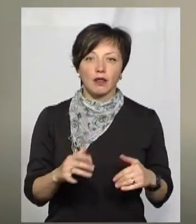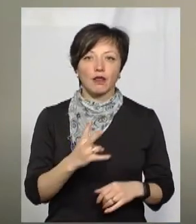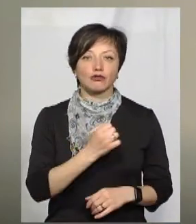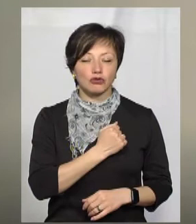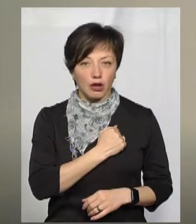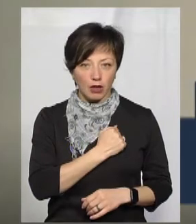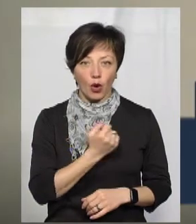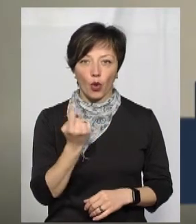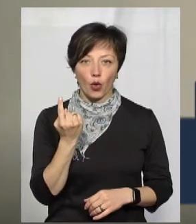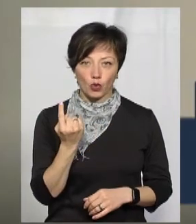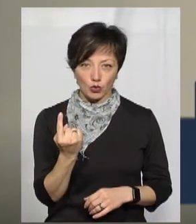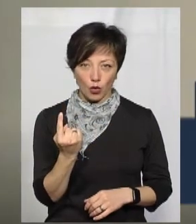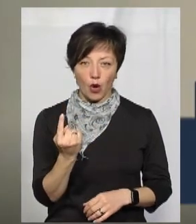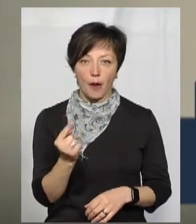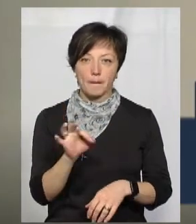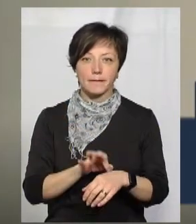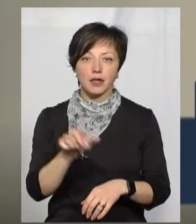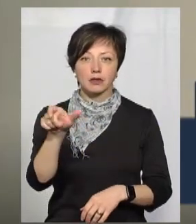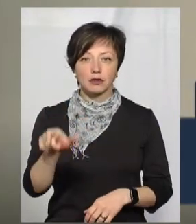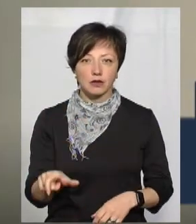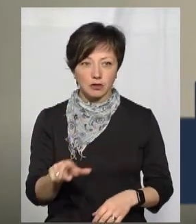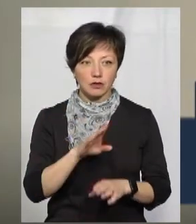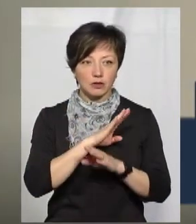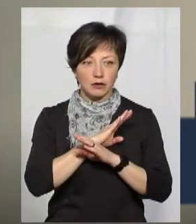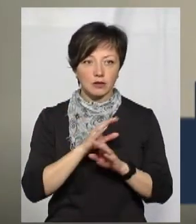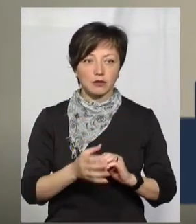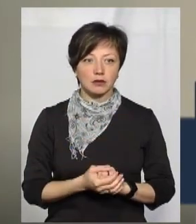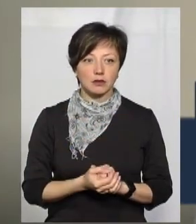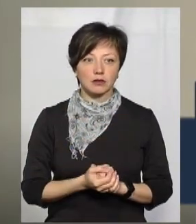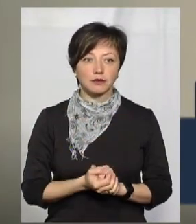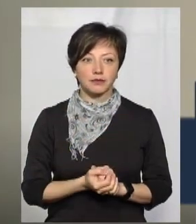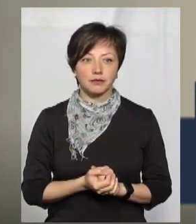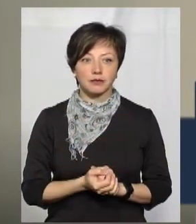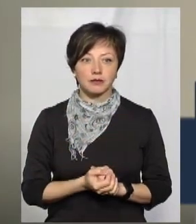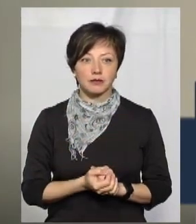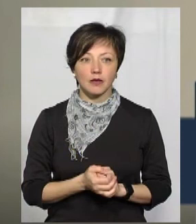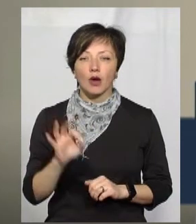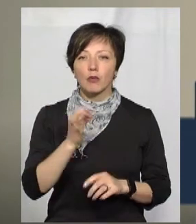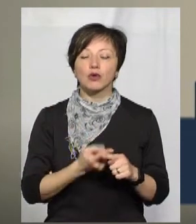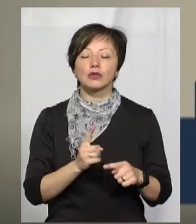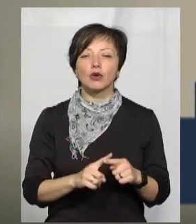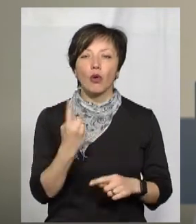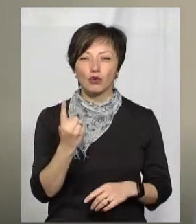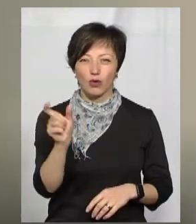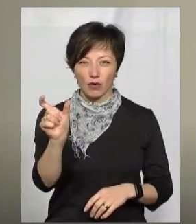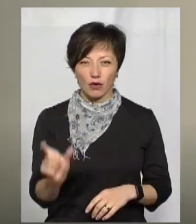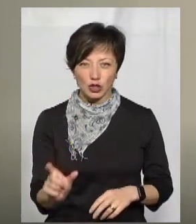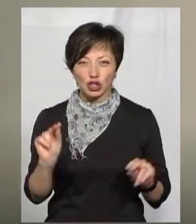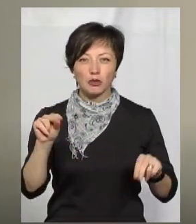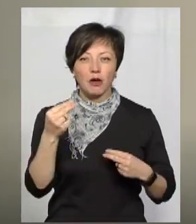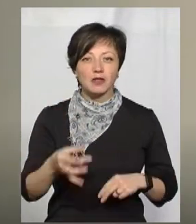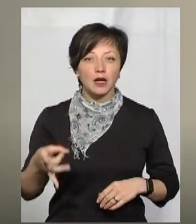На жаль, одного пацієнта вже не старало. 16. Стосовно цього одного пацієнта, так, із